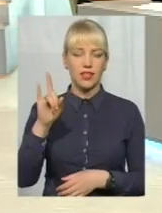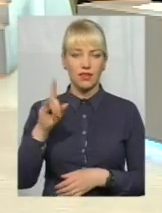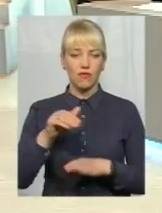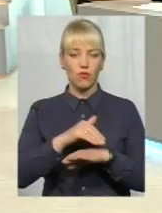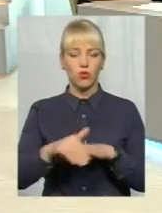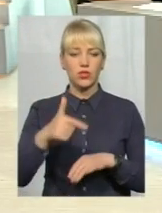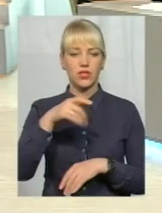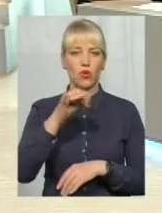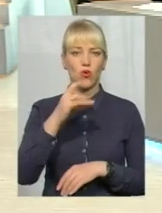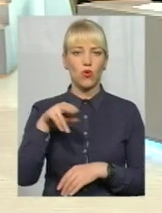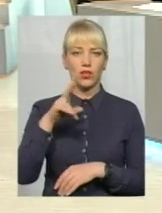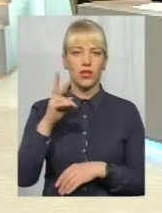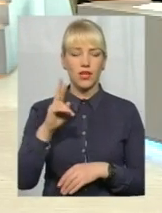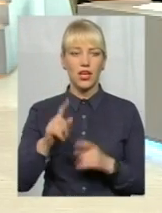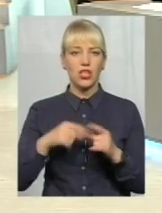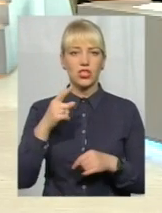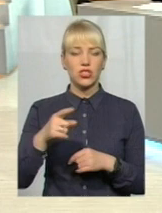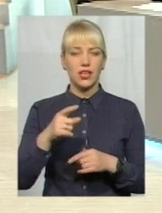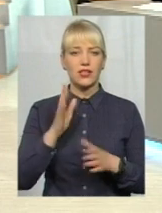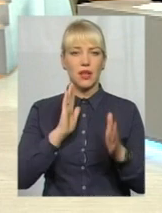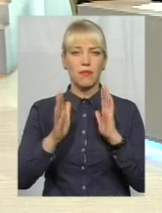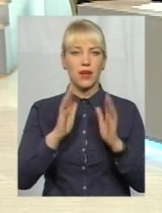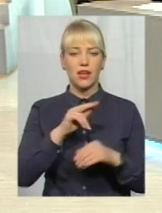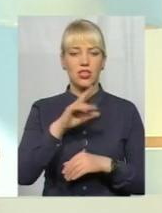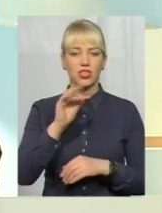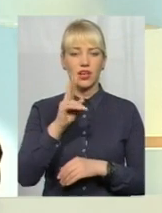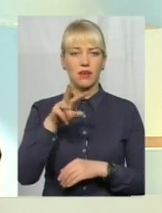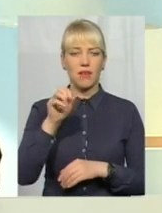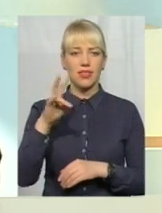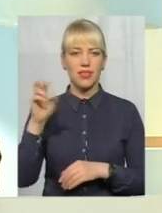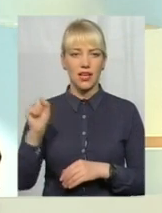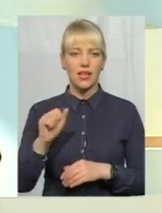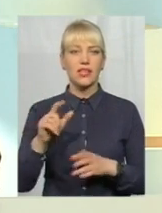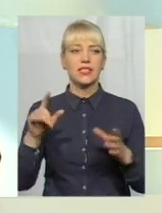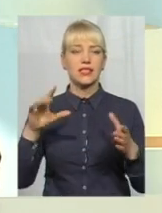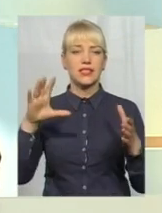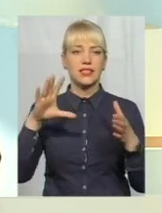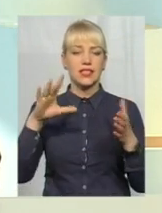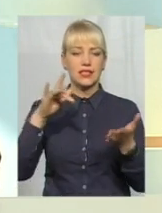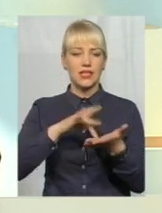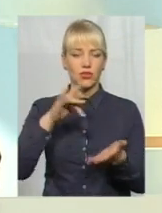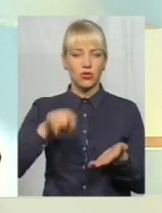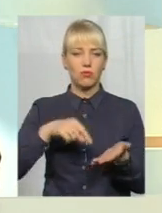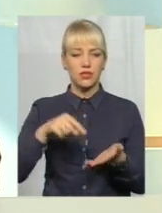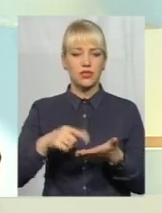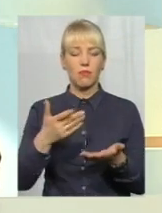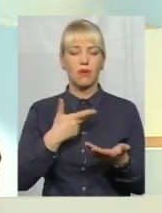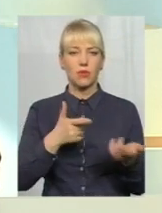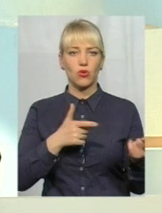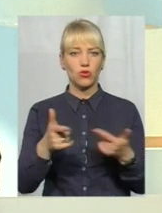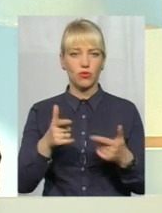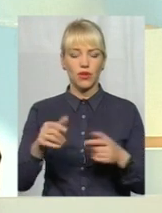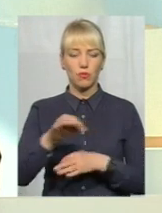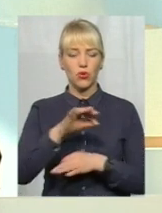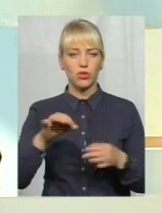вулицю Городню, через парк Чекмена з центром міста. Ми виготовили ряд проєктних кошторисних документацій